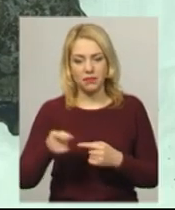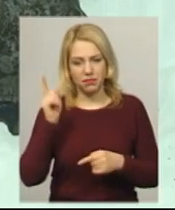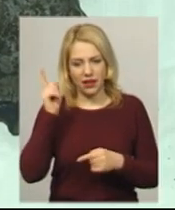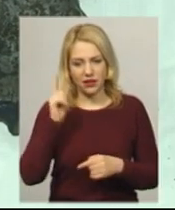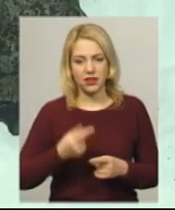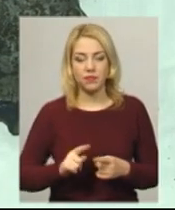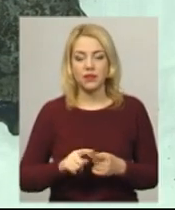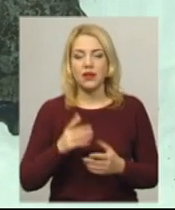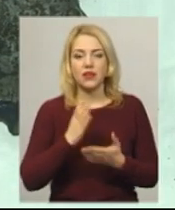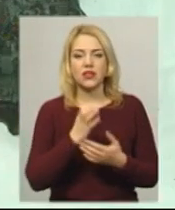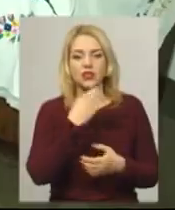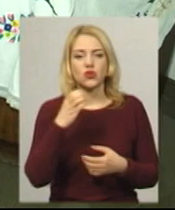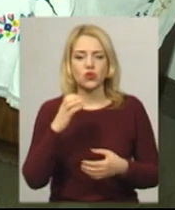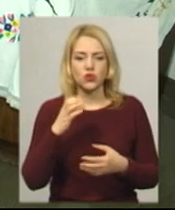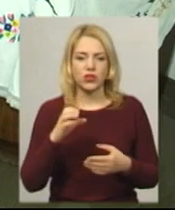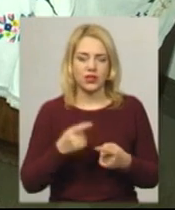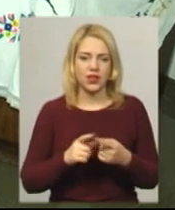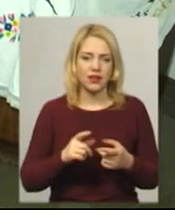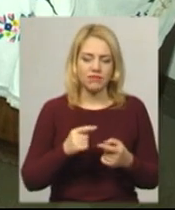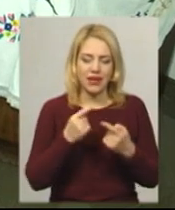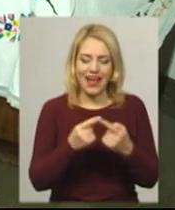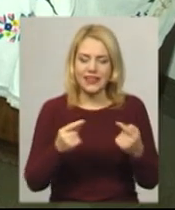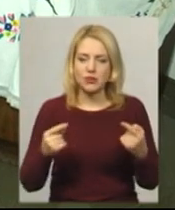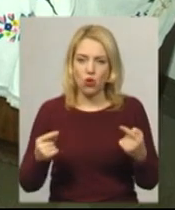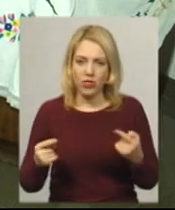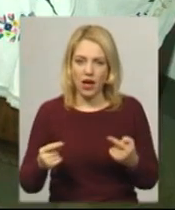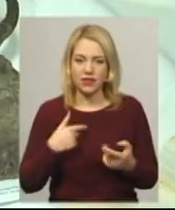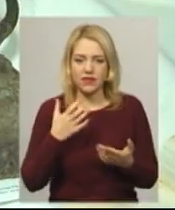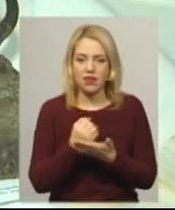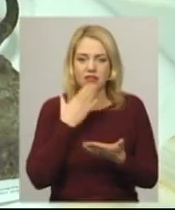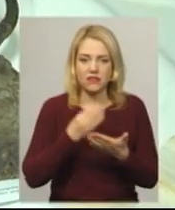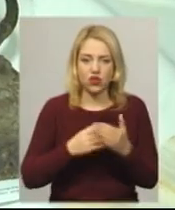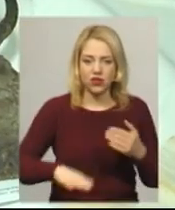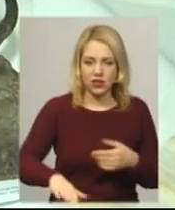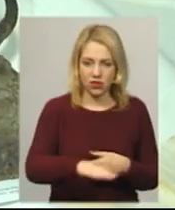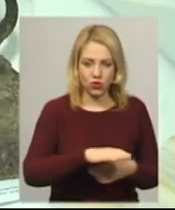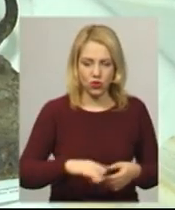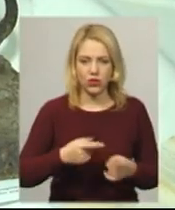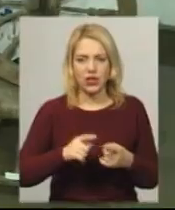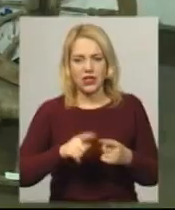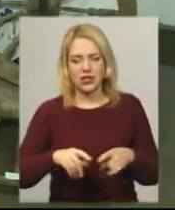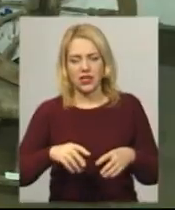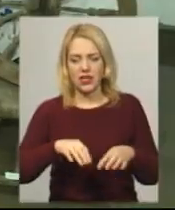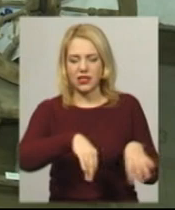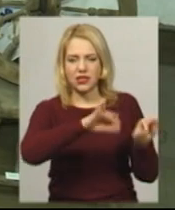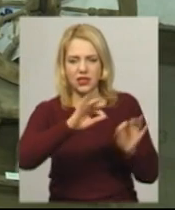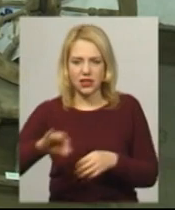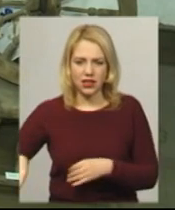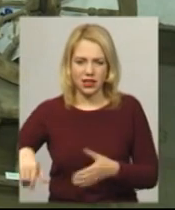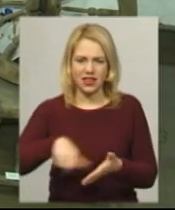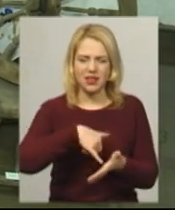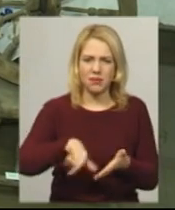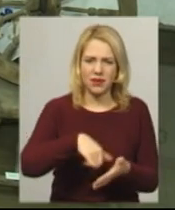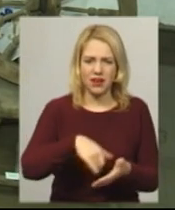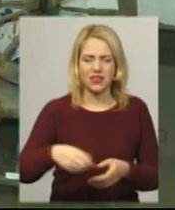експонатів, знайдених на території свого й навколишніх сіл району. Це сокири, горщики, вишивані скатертини, персні, прядки і праски. В